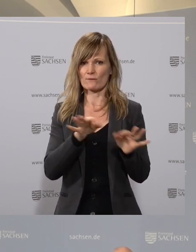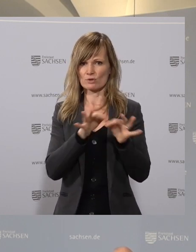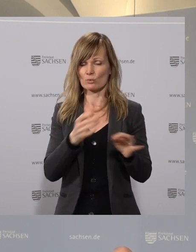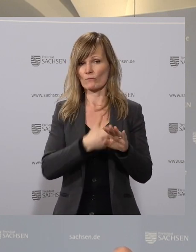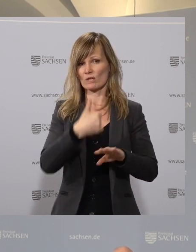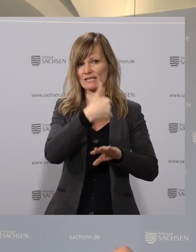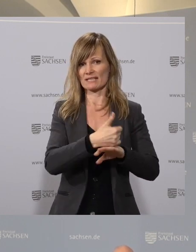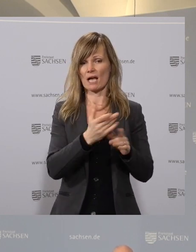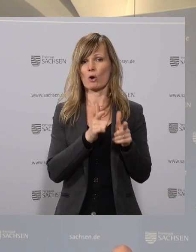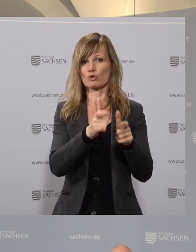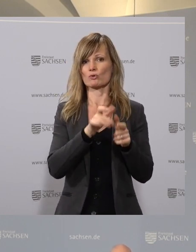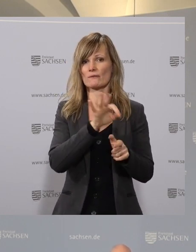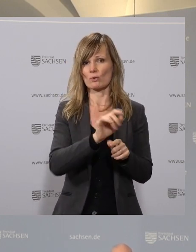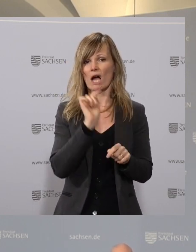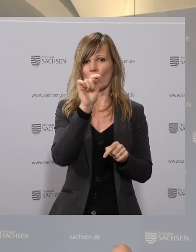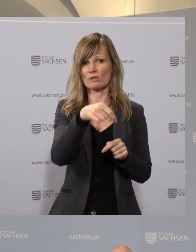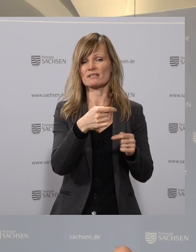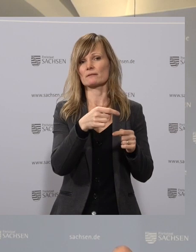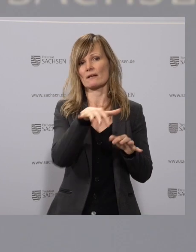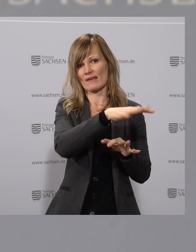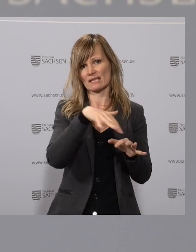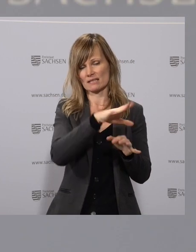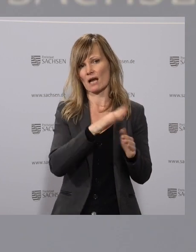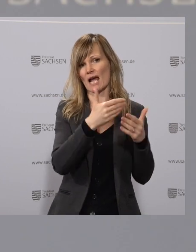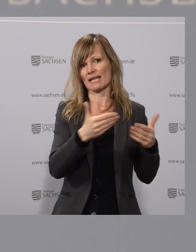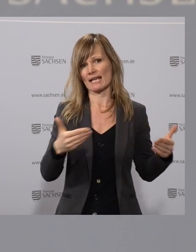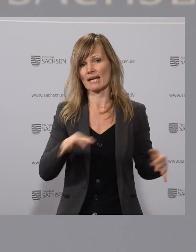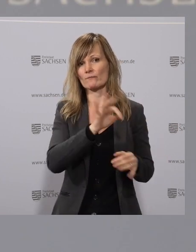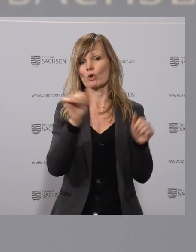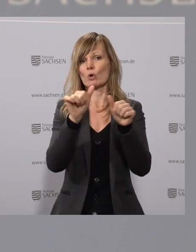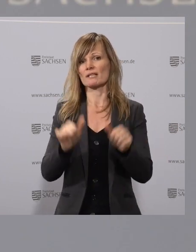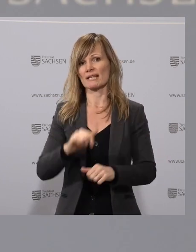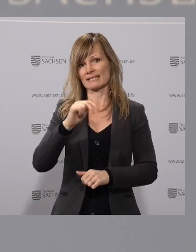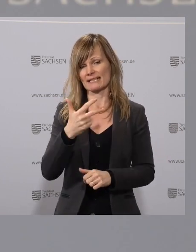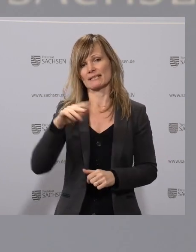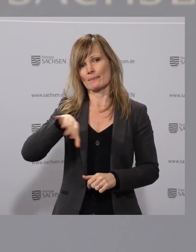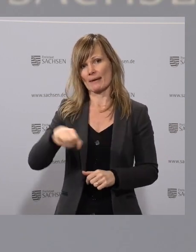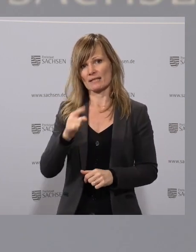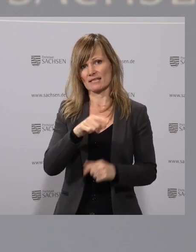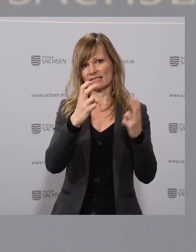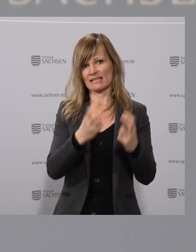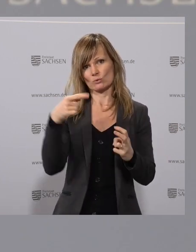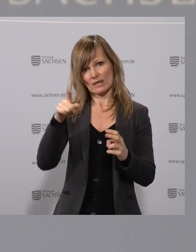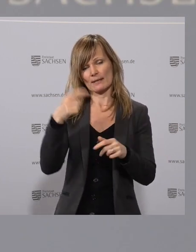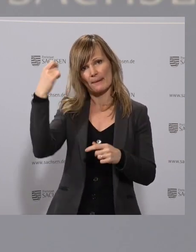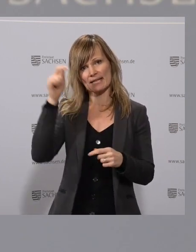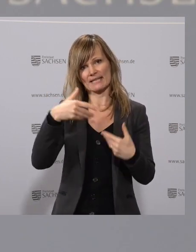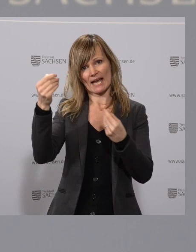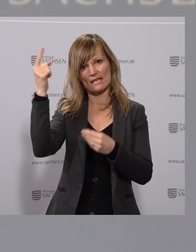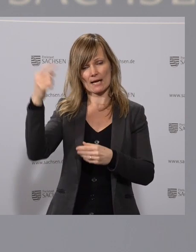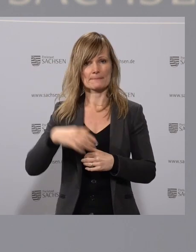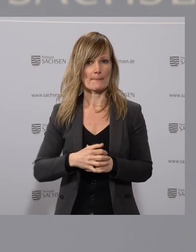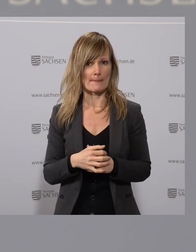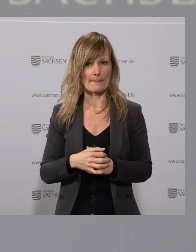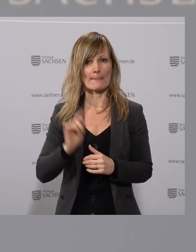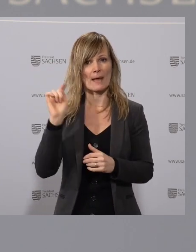als Vorsitzender des Ausschusses für Auswärtige Angelegenheiten für den Donnerstag, den dritten Dritten, zu einer Sitzung in Berlin eingeladen, an dem auch